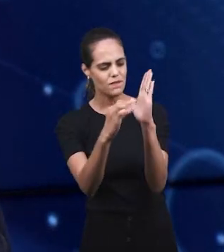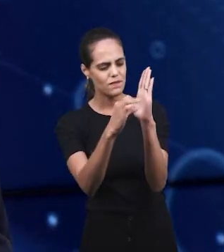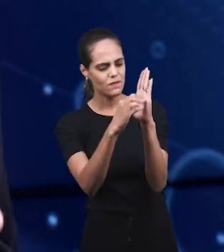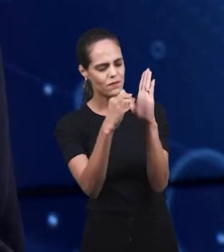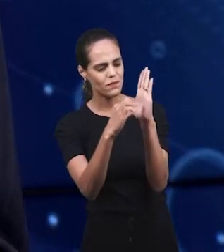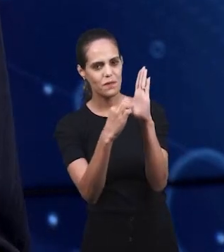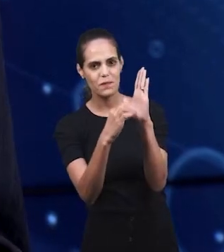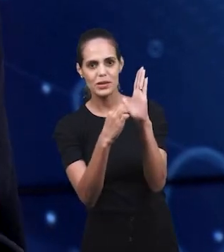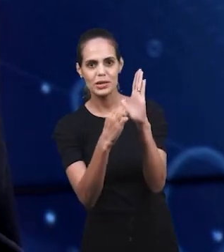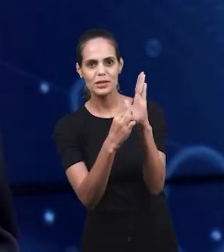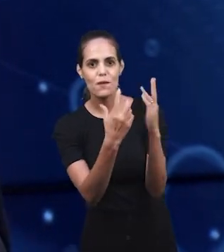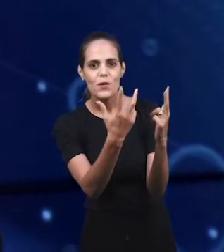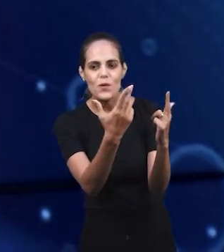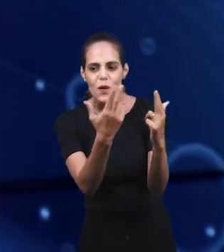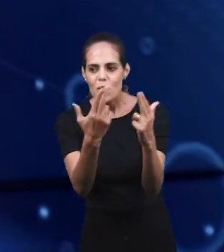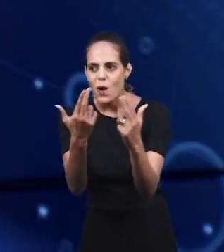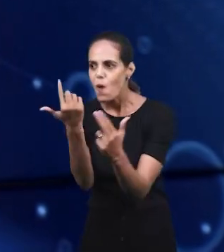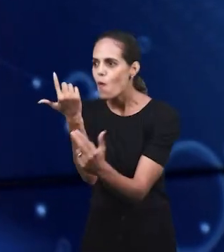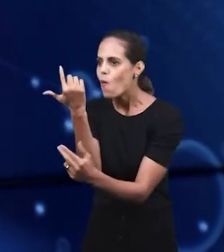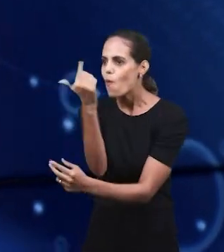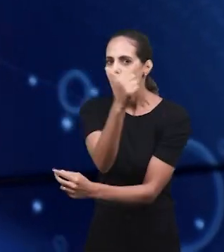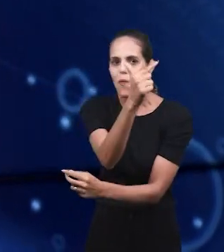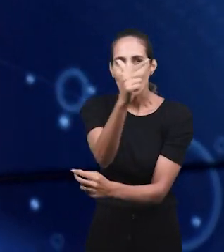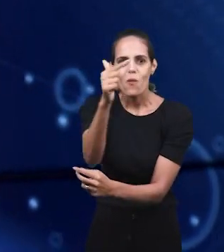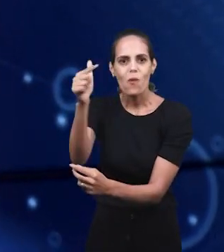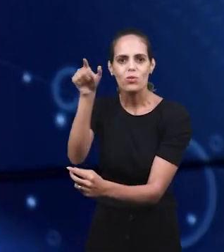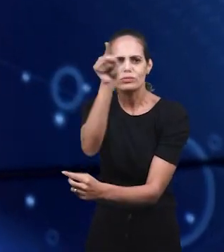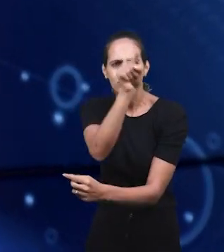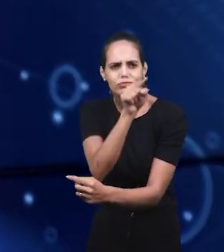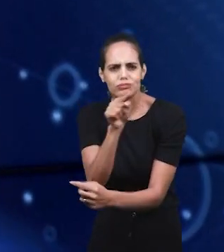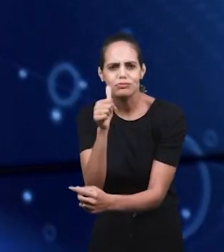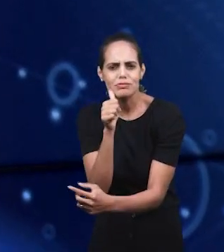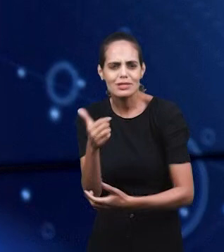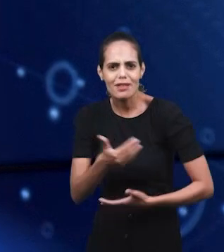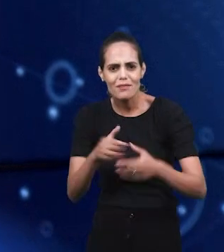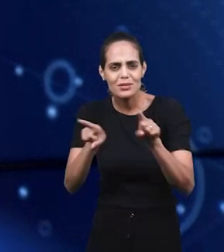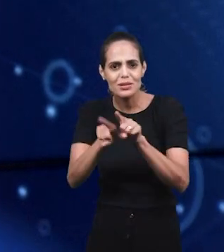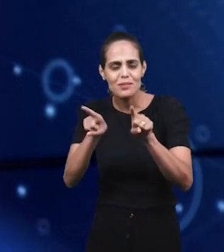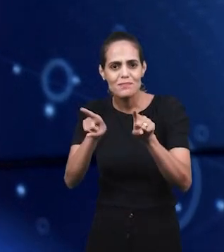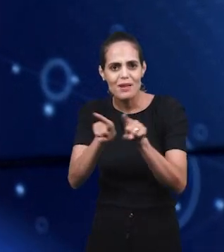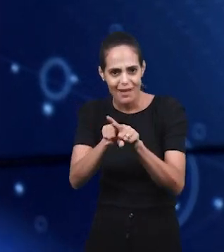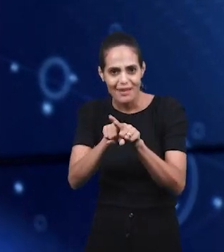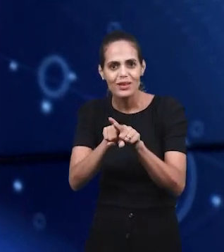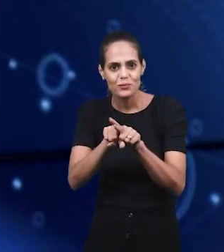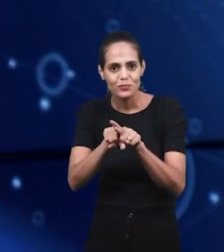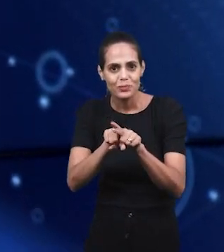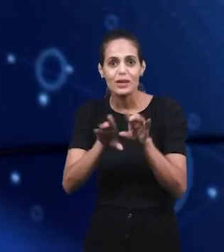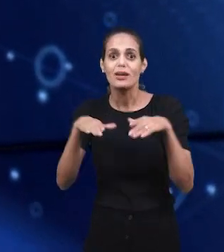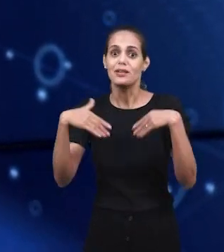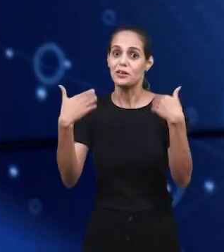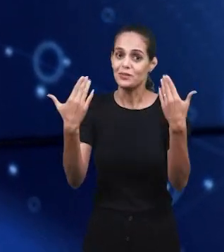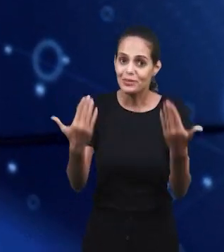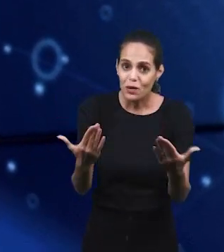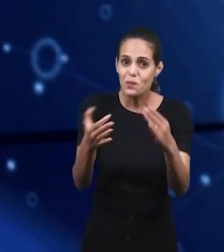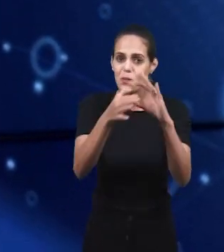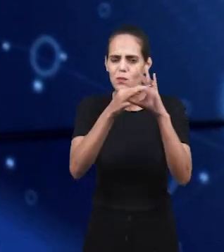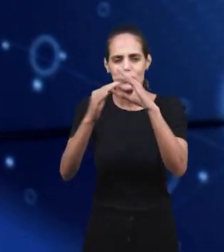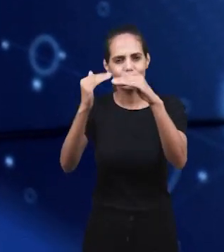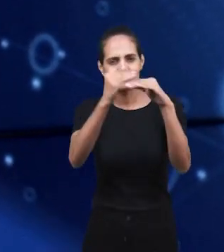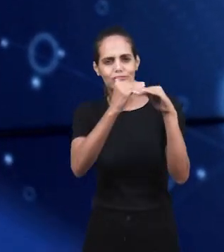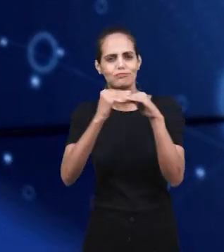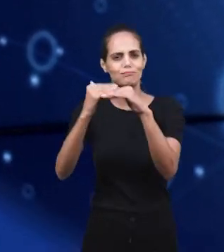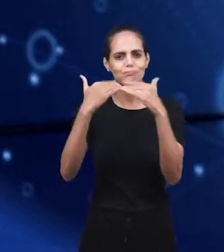же самые стихи были открыты другим сестрам, они узнали тот же ответ, и это